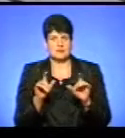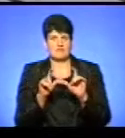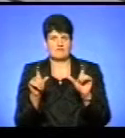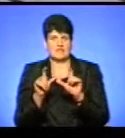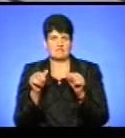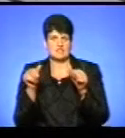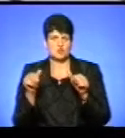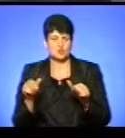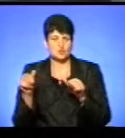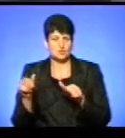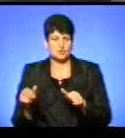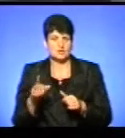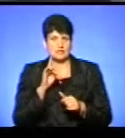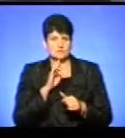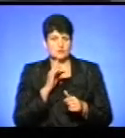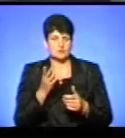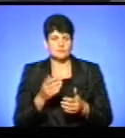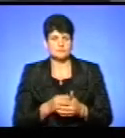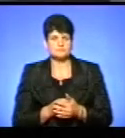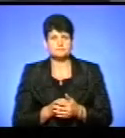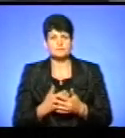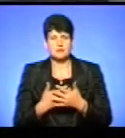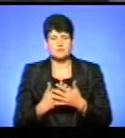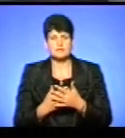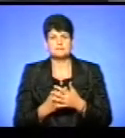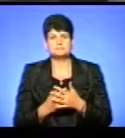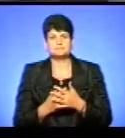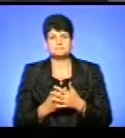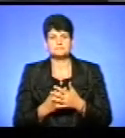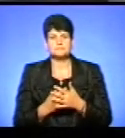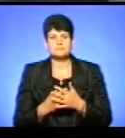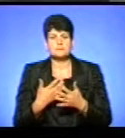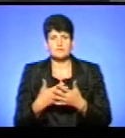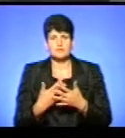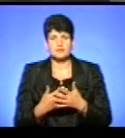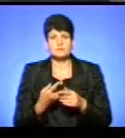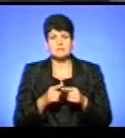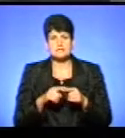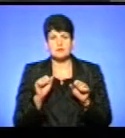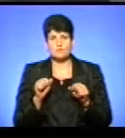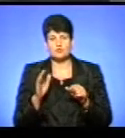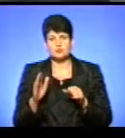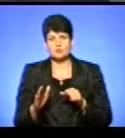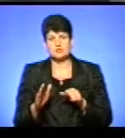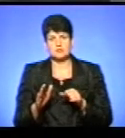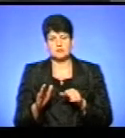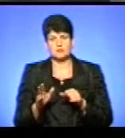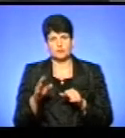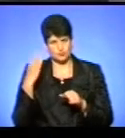рекламних споруд, тимчасових наслідів рекламної інформації? Тобто, це може бути підставна особа?